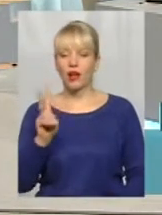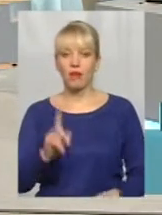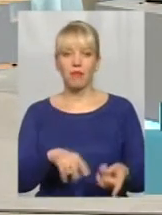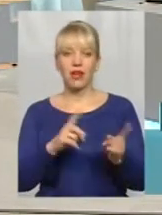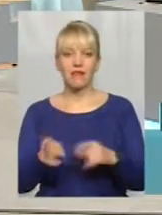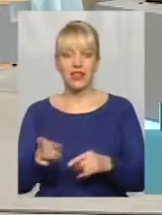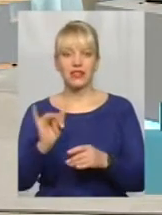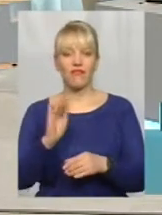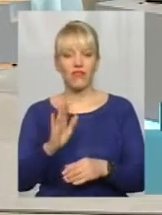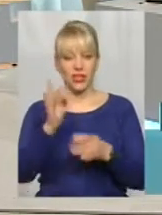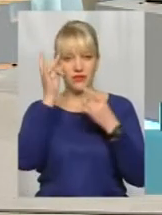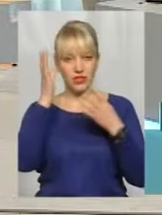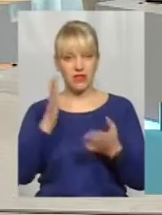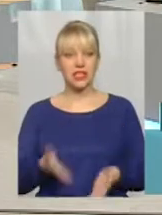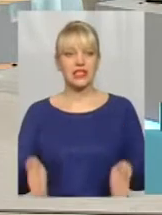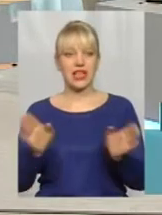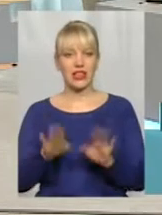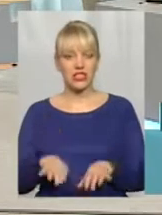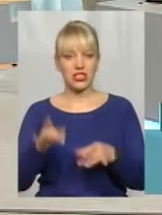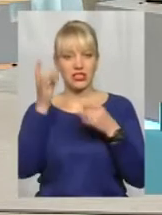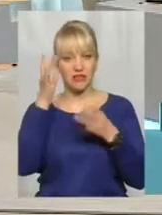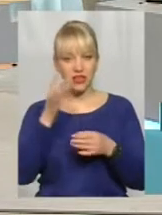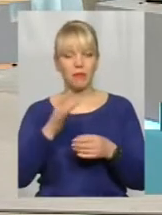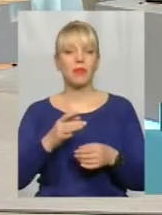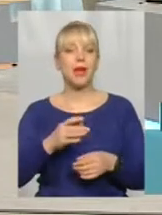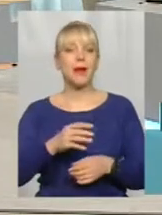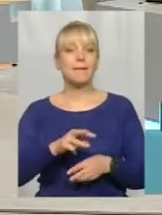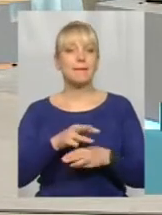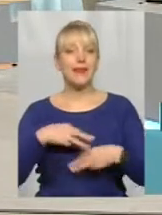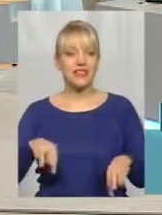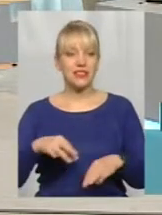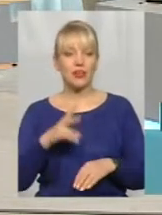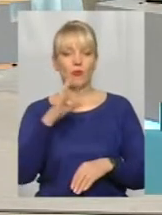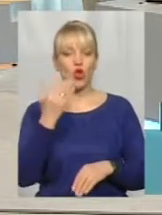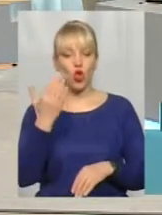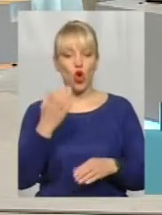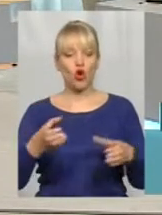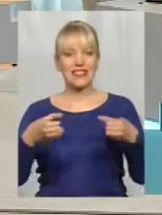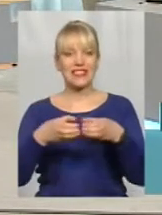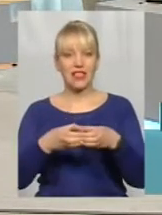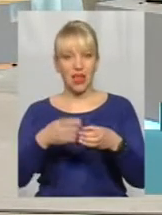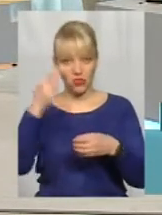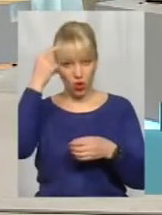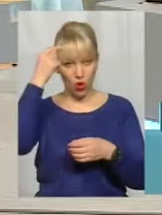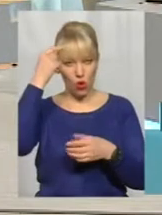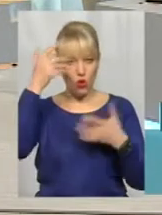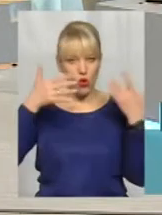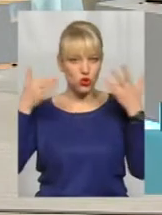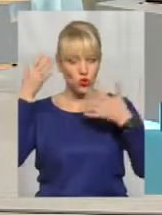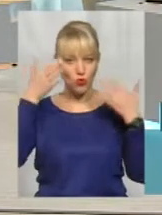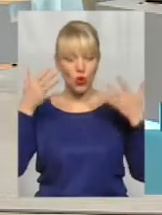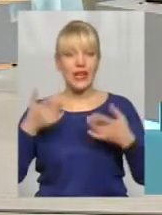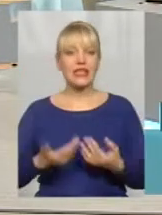залишити далі міністром, вже цивільним. Але його склад розуму все рівно